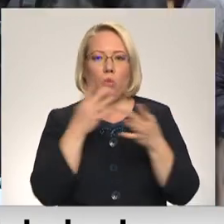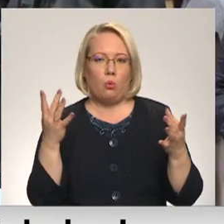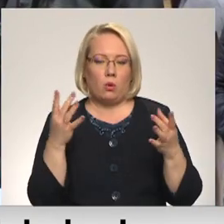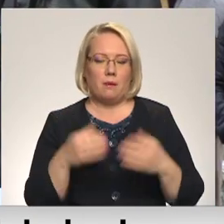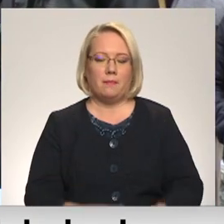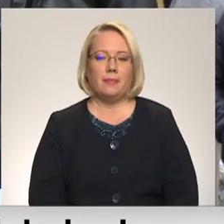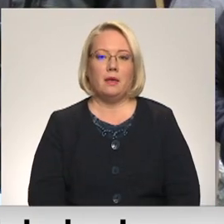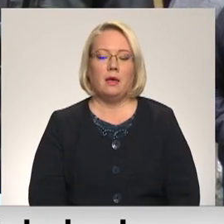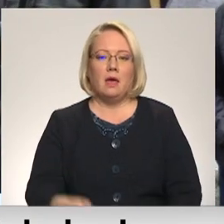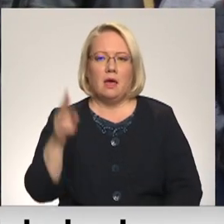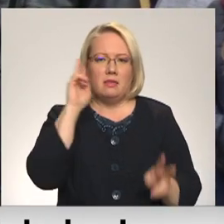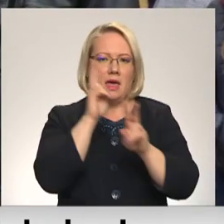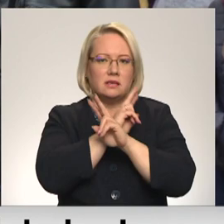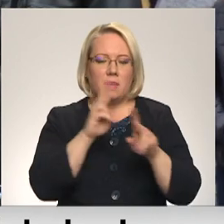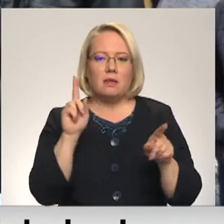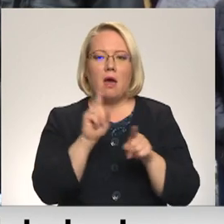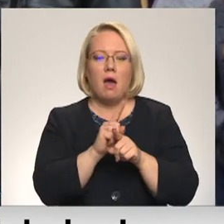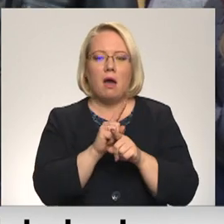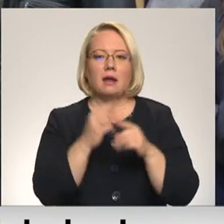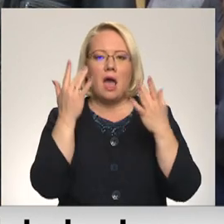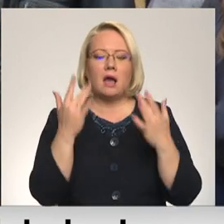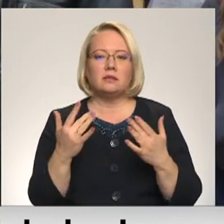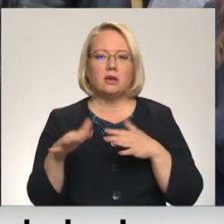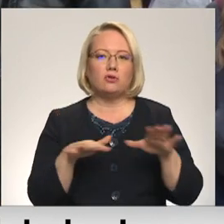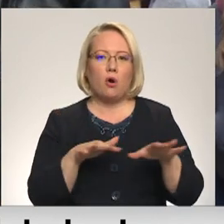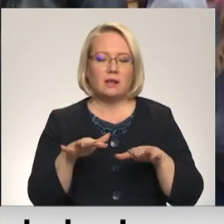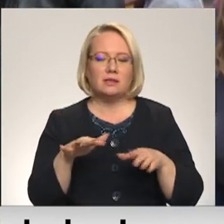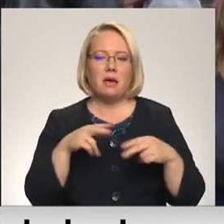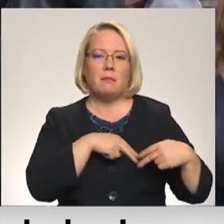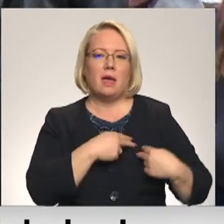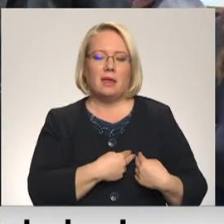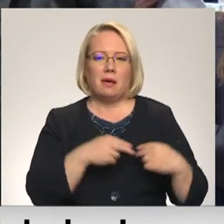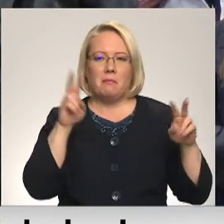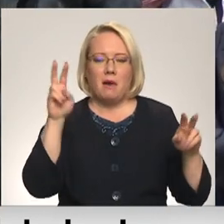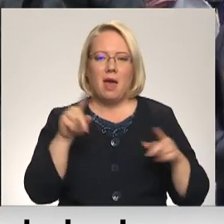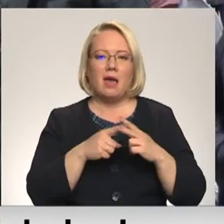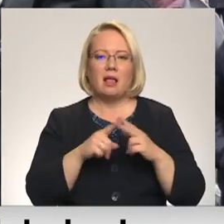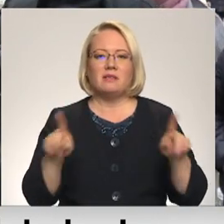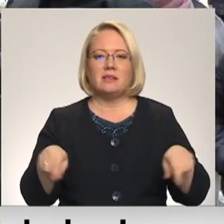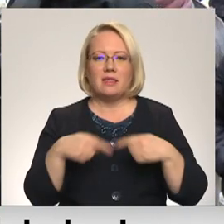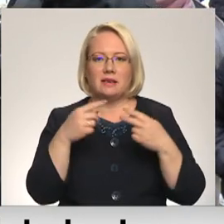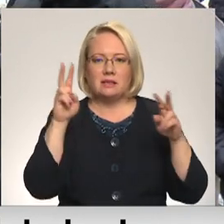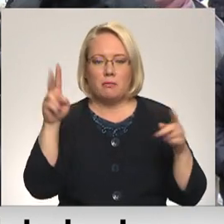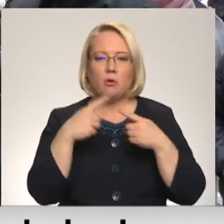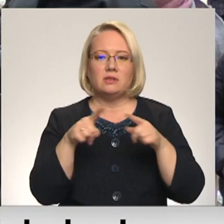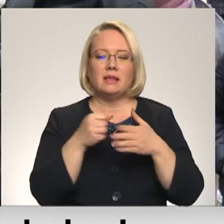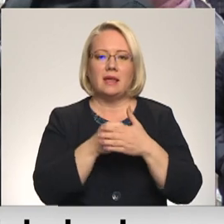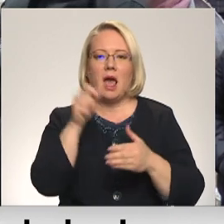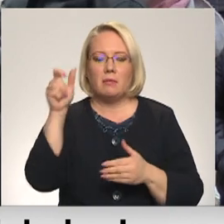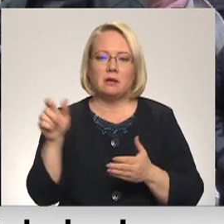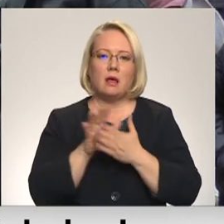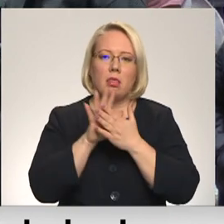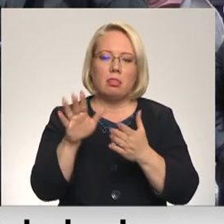Neizspratnē par to ir akcijas organizētāji Biedrība Jaugavas attīstībai, kā arī citi atbalstītāji, kuri pārmet